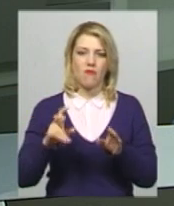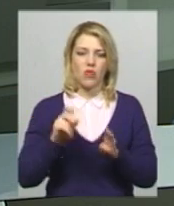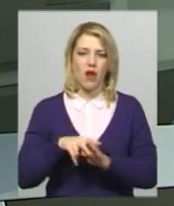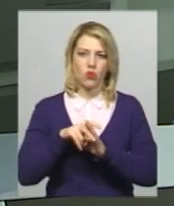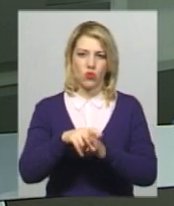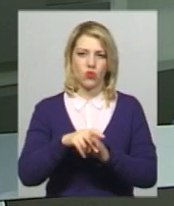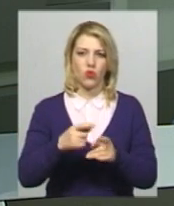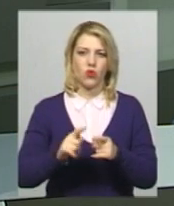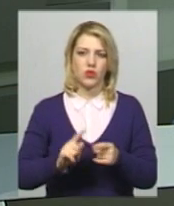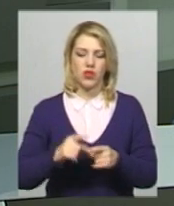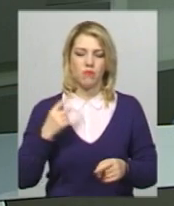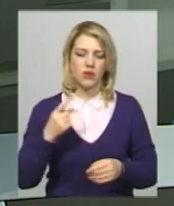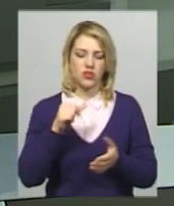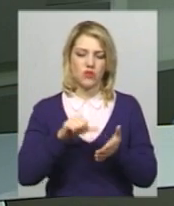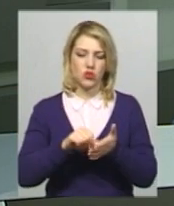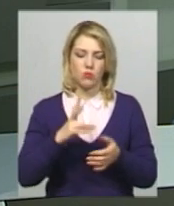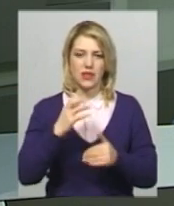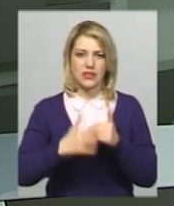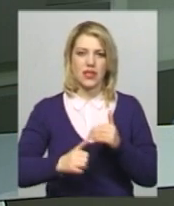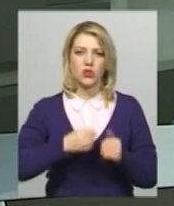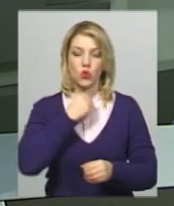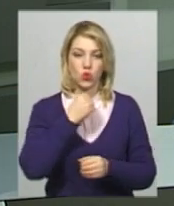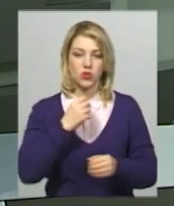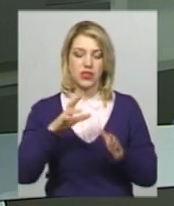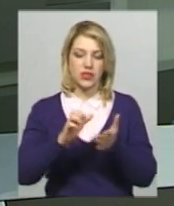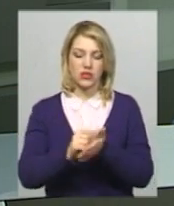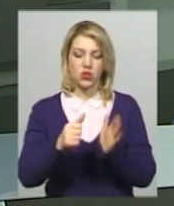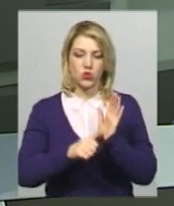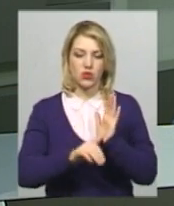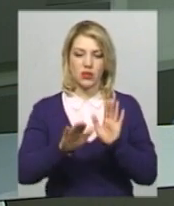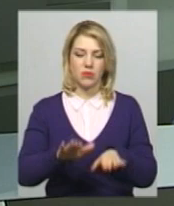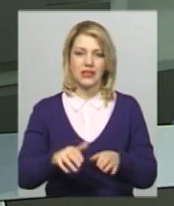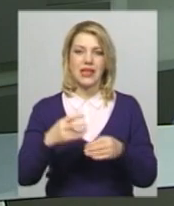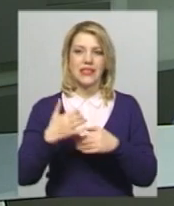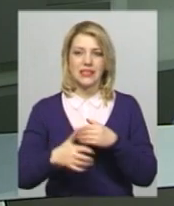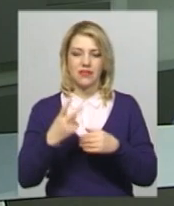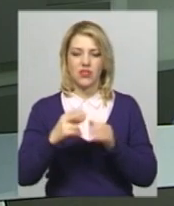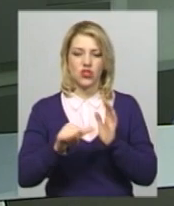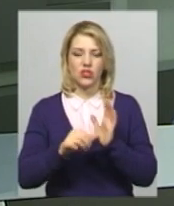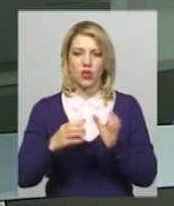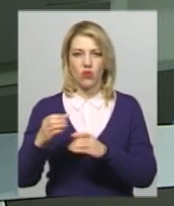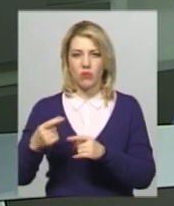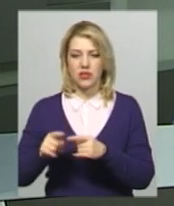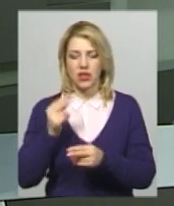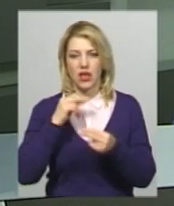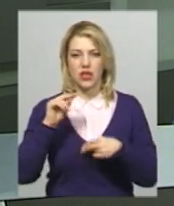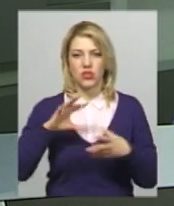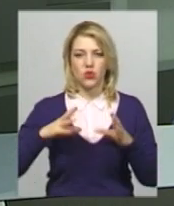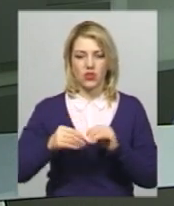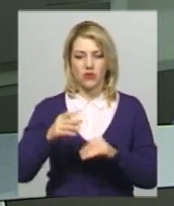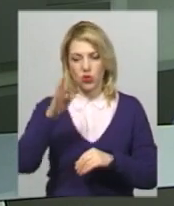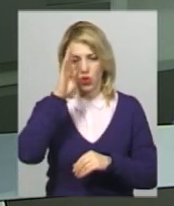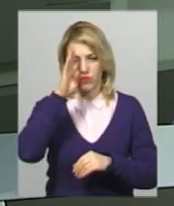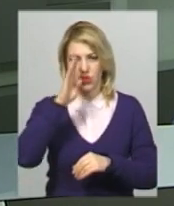вперше виступала серед дорослих та посіла шосте місце серед 26 команд. Олена Шапорова каже, це кращий результат в чоловічій